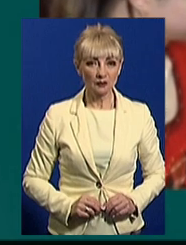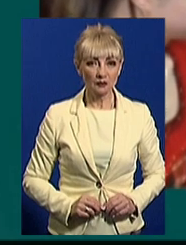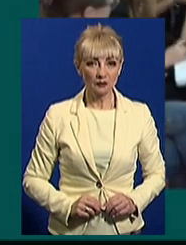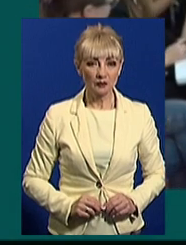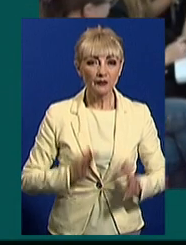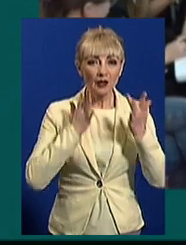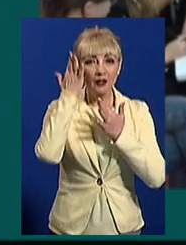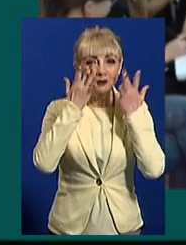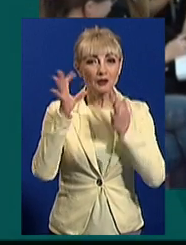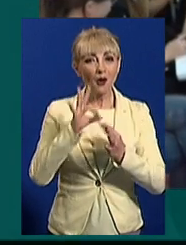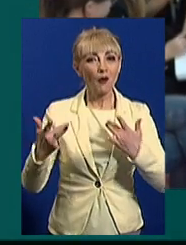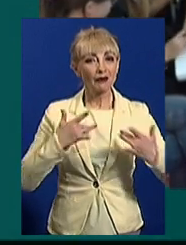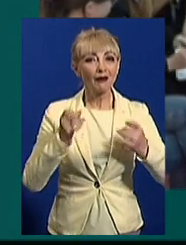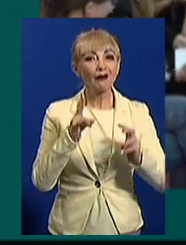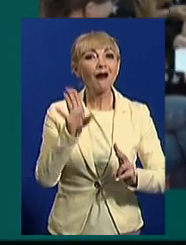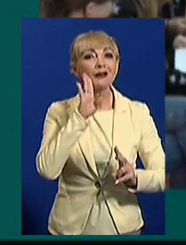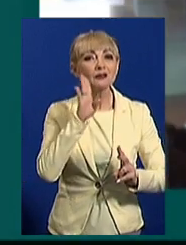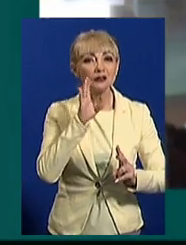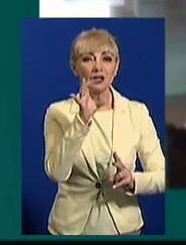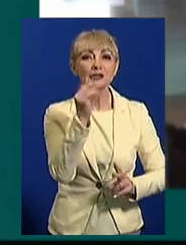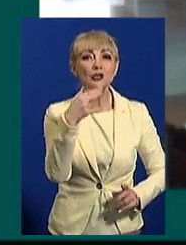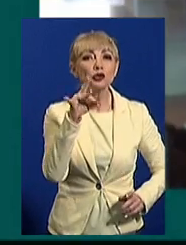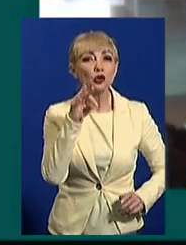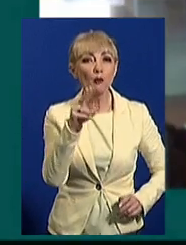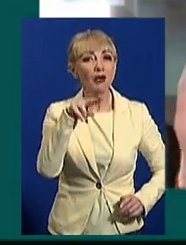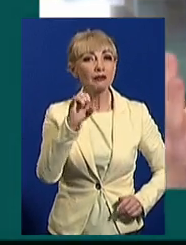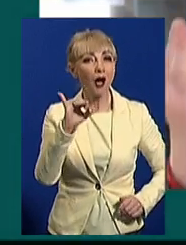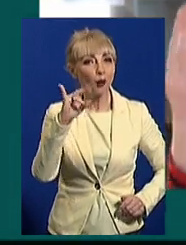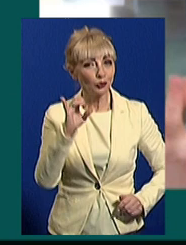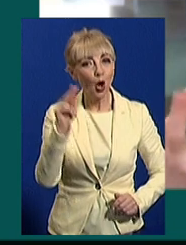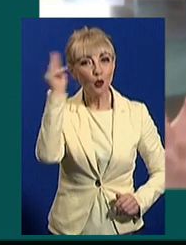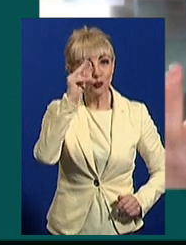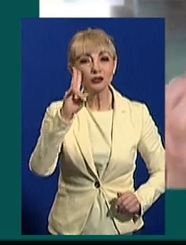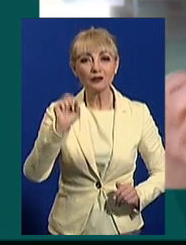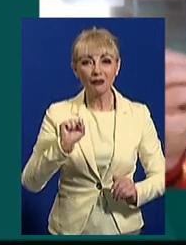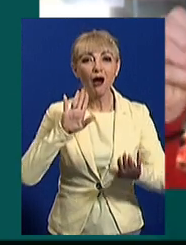Мрія про театр. Як дівчинка з синдромом Дауна навчається на режисера?